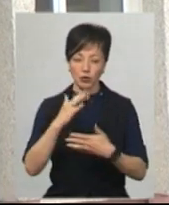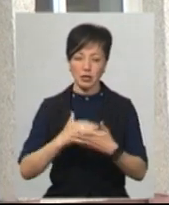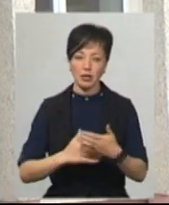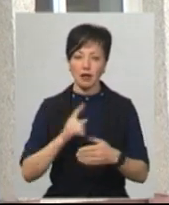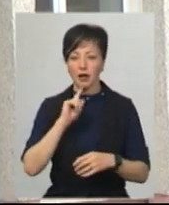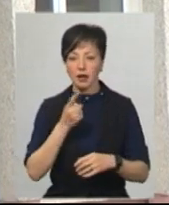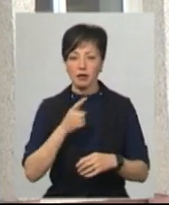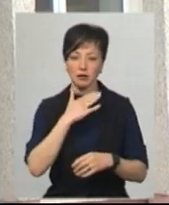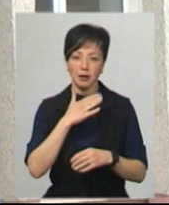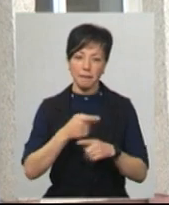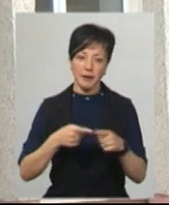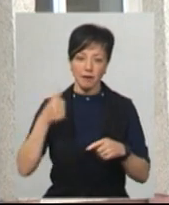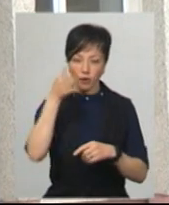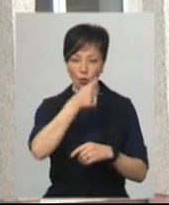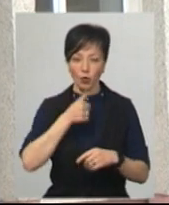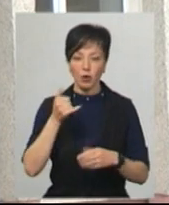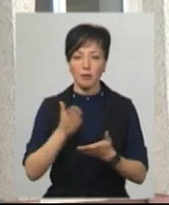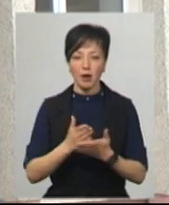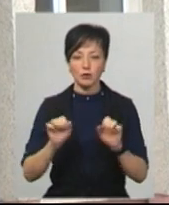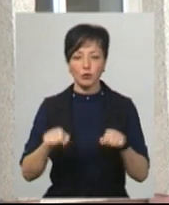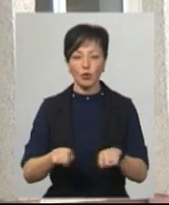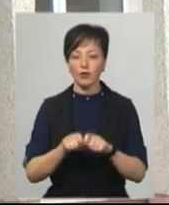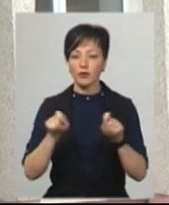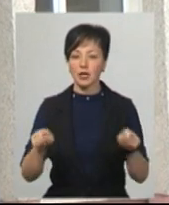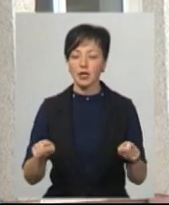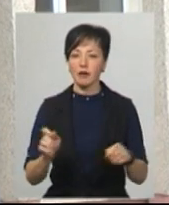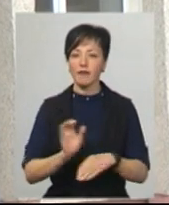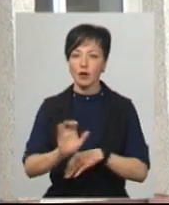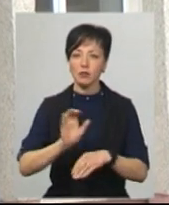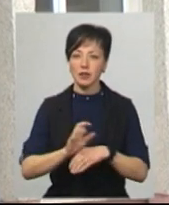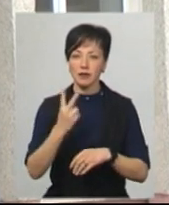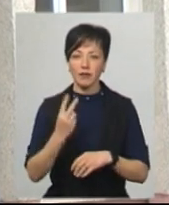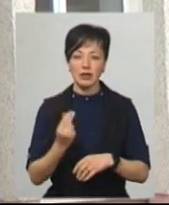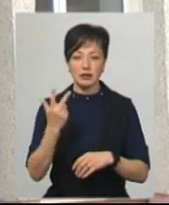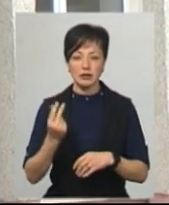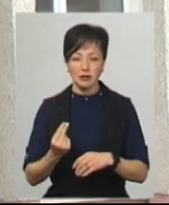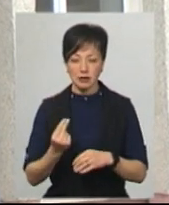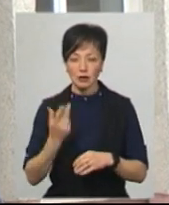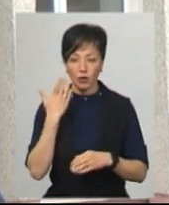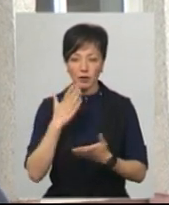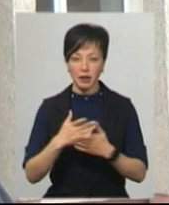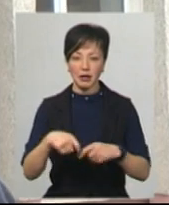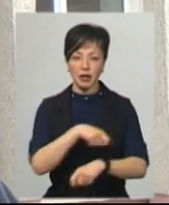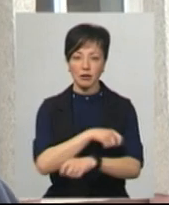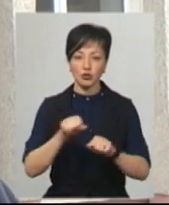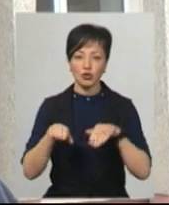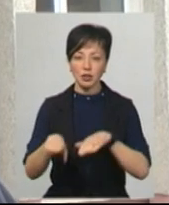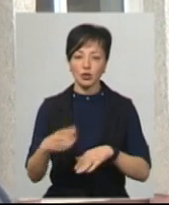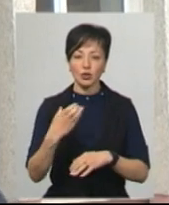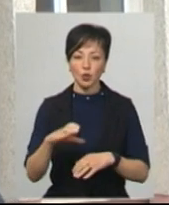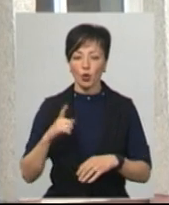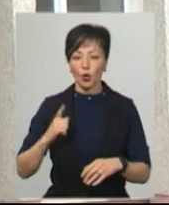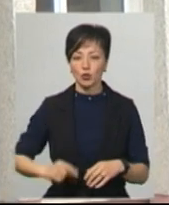року, на рік. І маємо змогу розгорнути виробництво буквально за 2-3 дні, при наявності тканини, ми можемо шити сотні